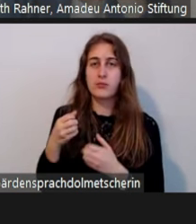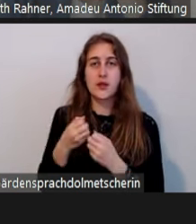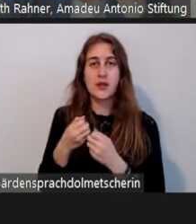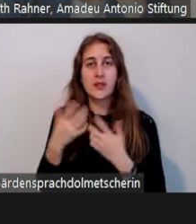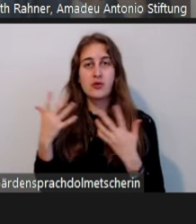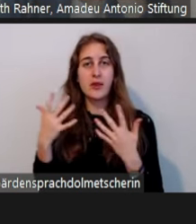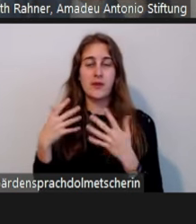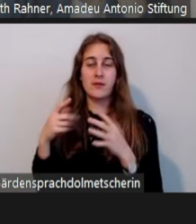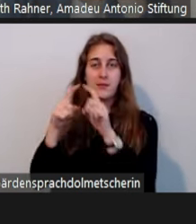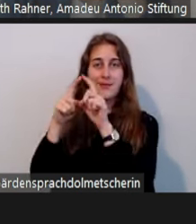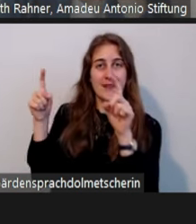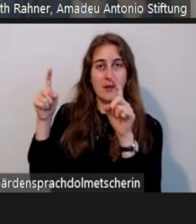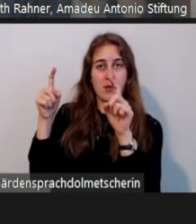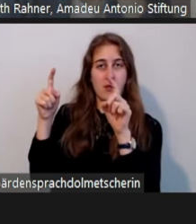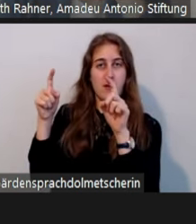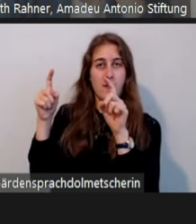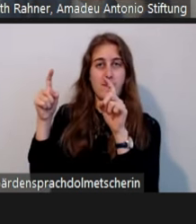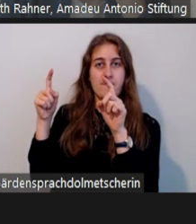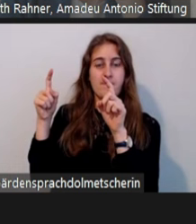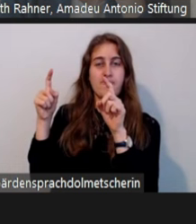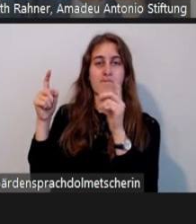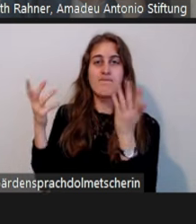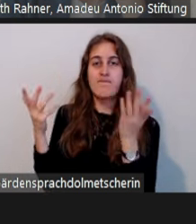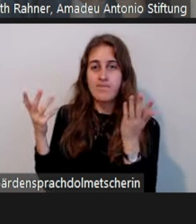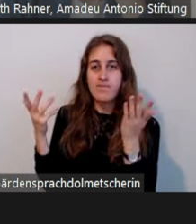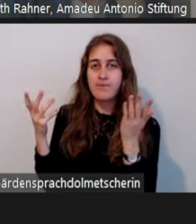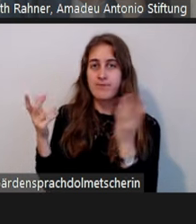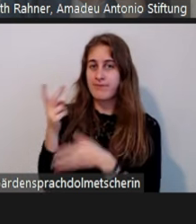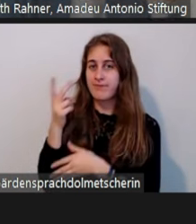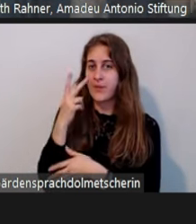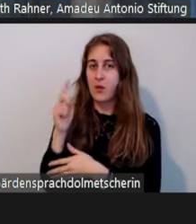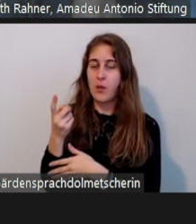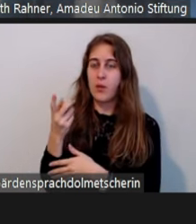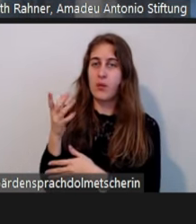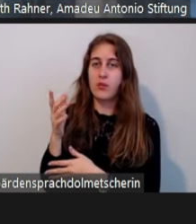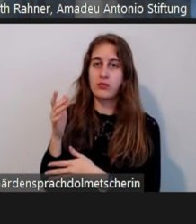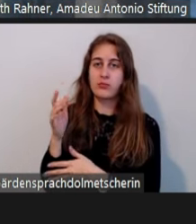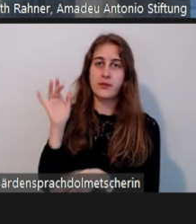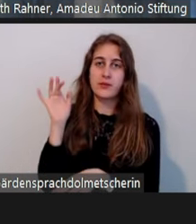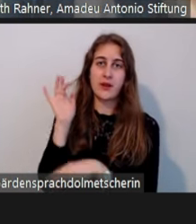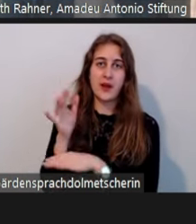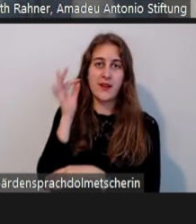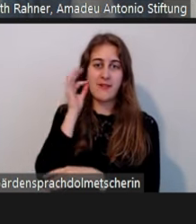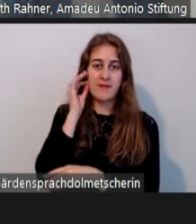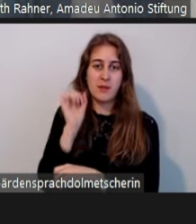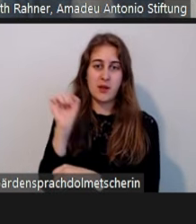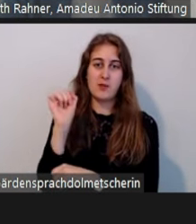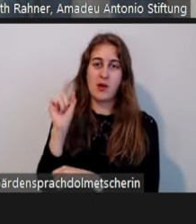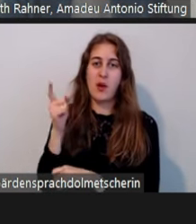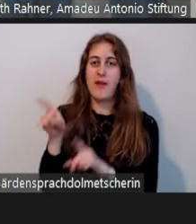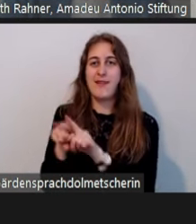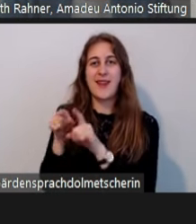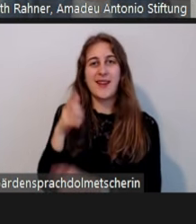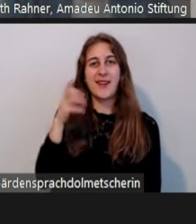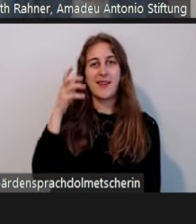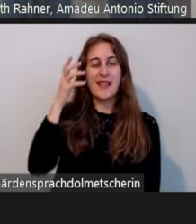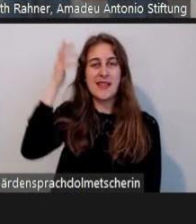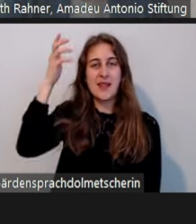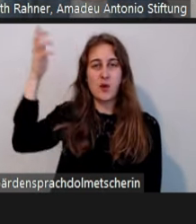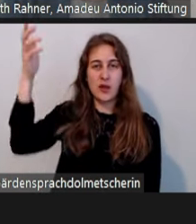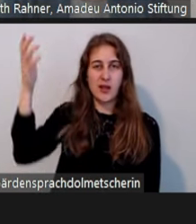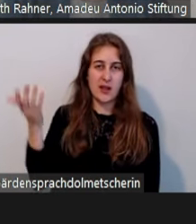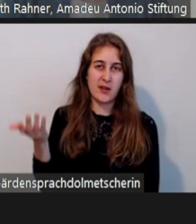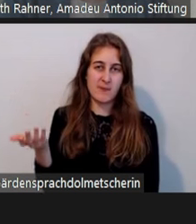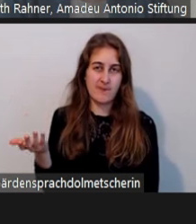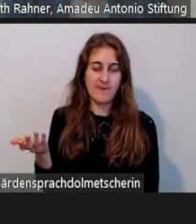Aber da wird auch nochmal deutlich, Antifeminismus als Ideologiekonstrukt sozusagen ja immer auch auf